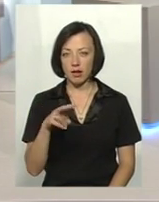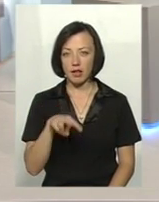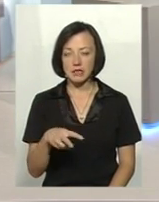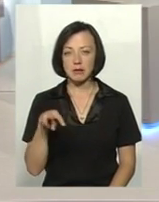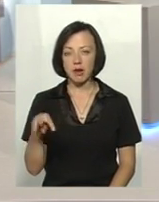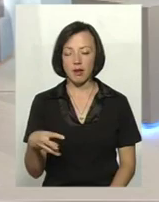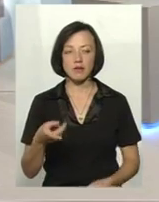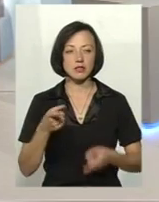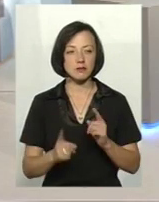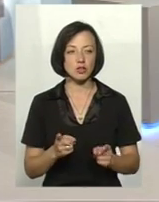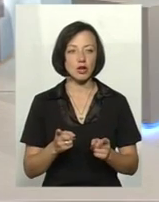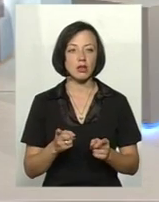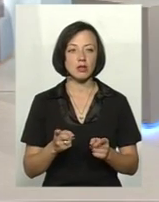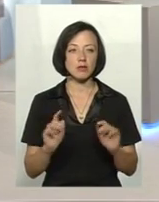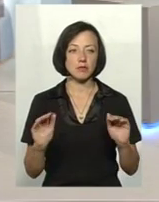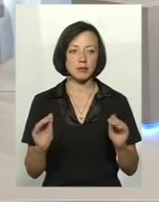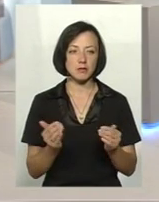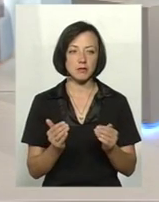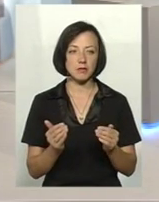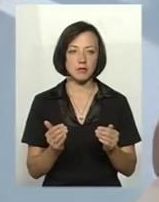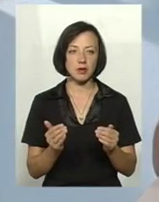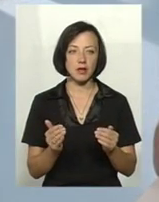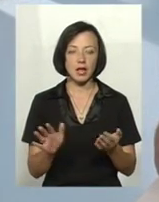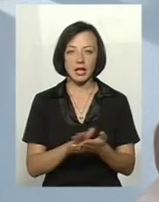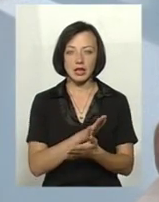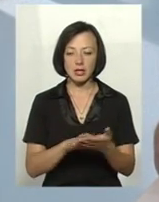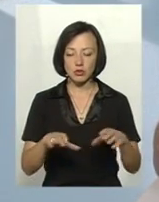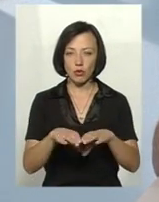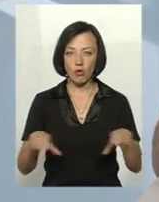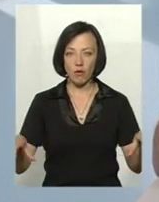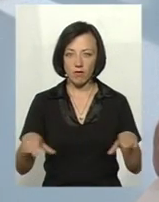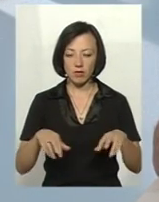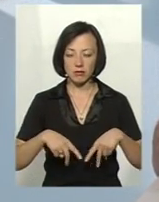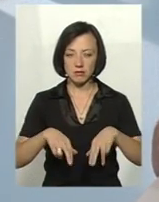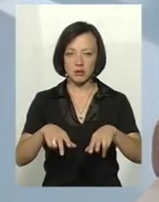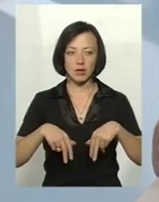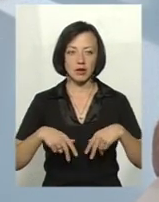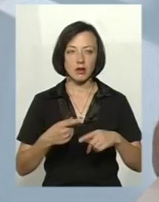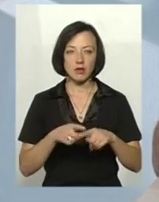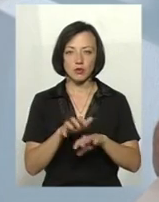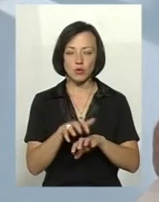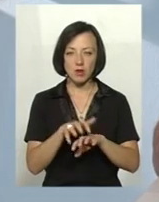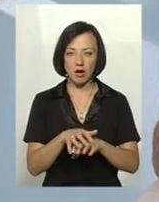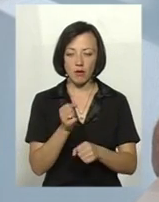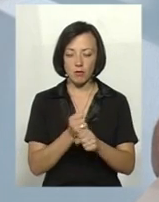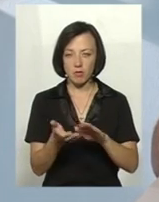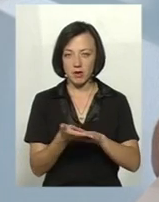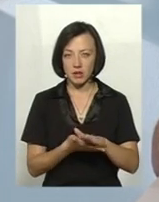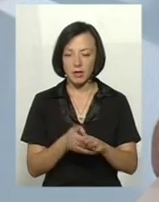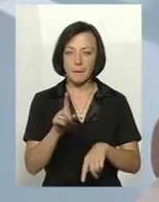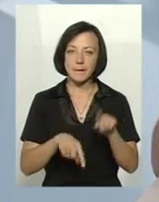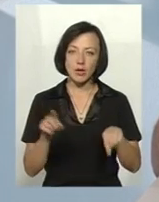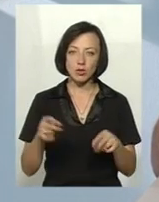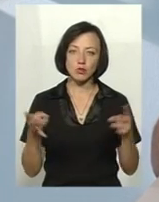звичайно, якісь невеликі дисковрики, щоб дезрозчину можна було змочити, обробити взуття. Періодично